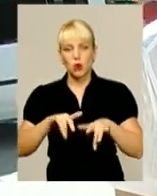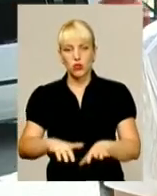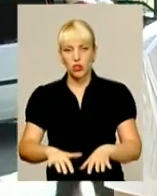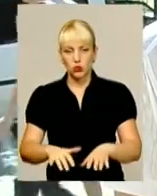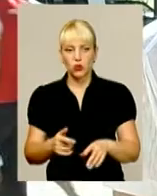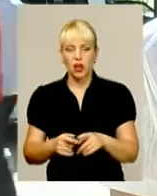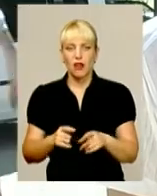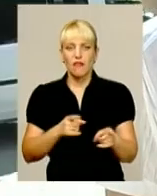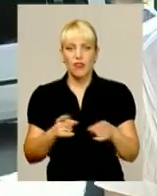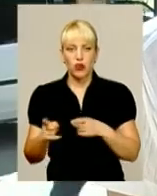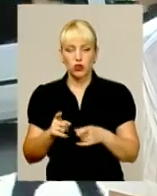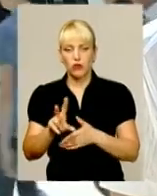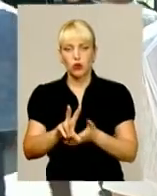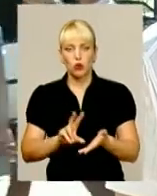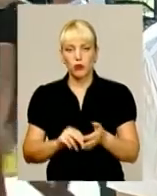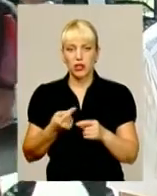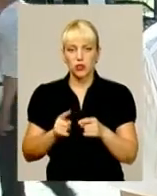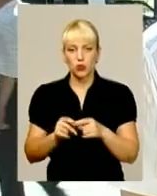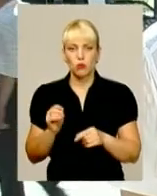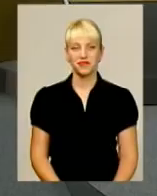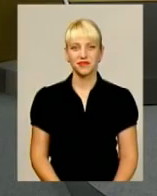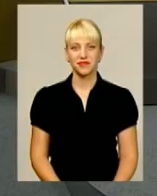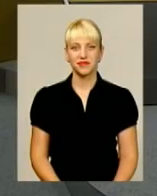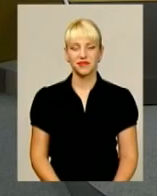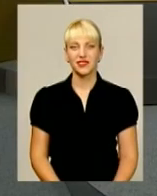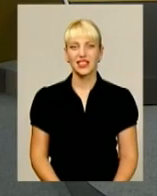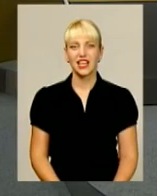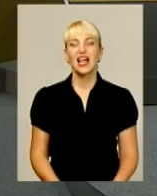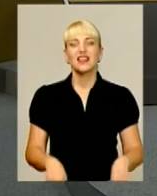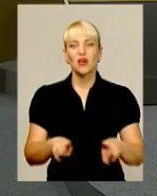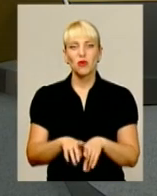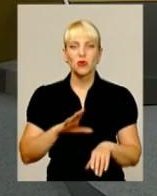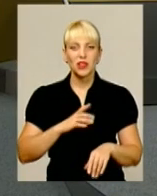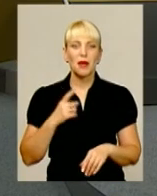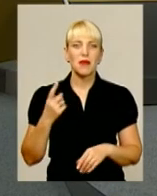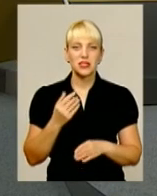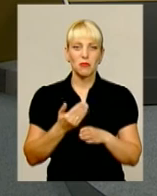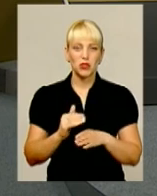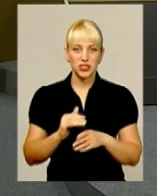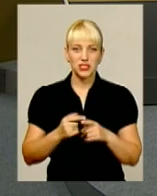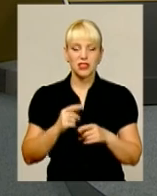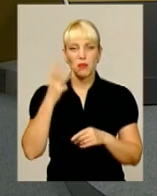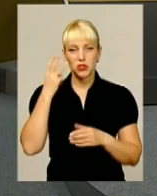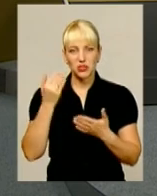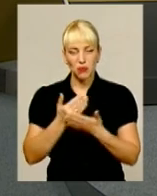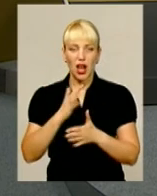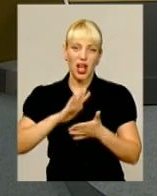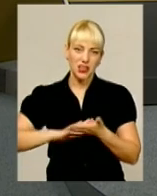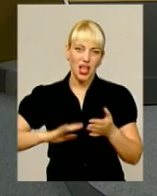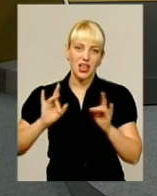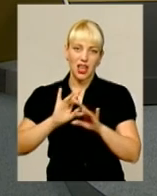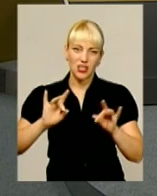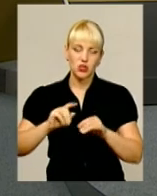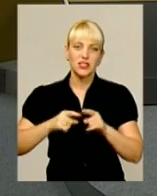фактичного виготовлення дублікату даного посвідчення. Саме такою була перша половина подільської панорами. Далі – короткий анонс